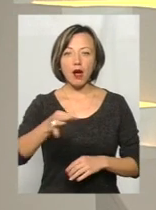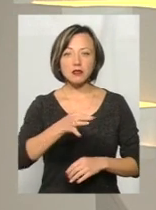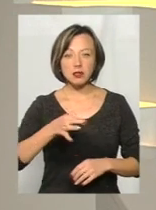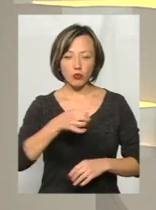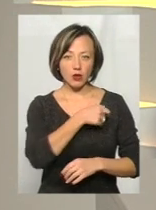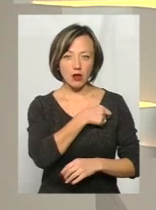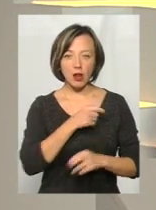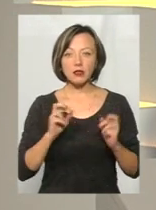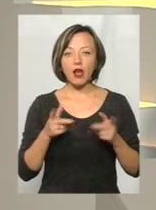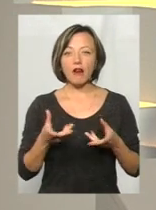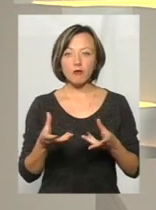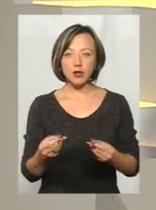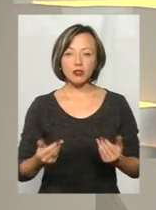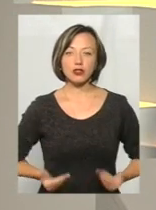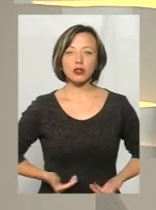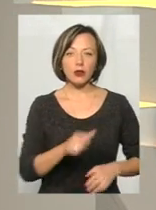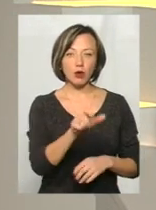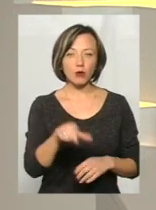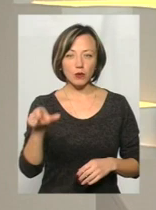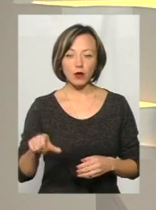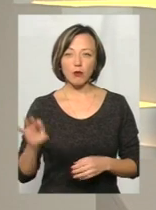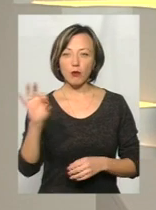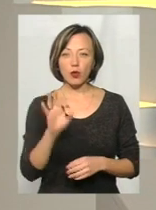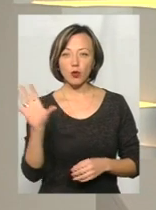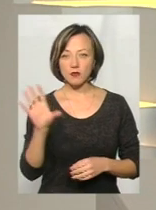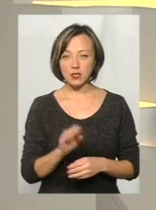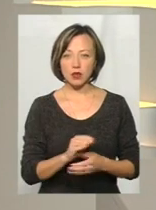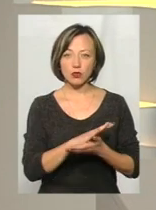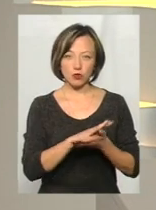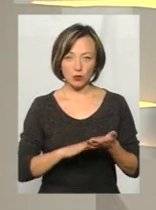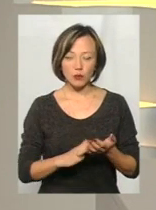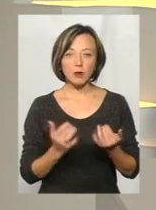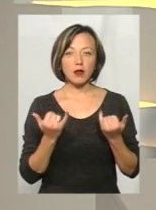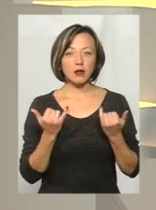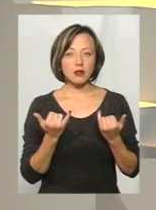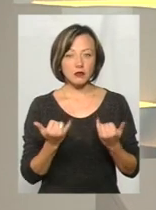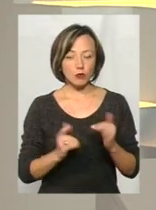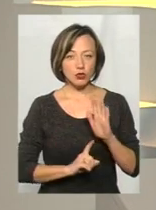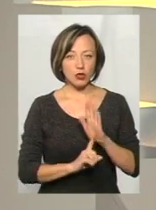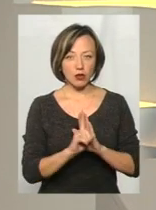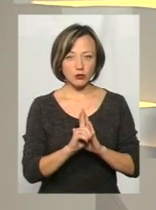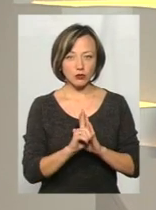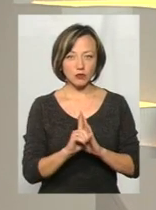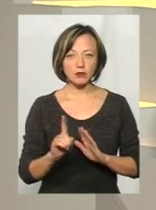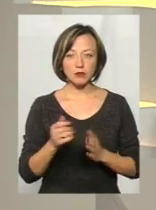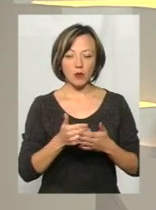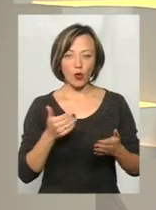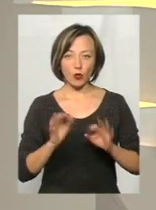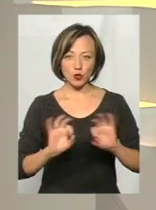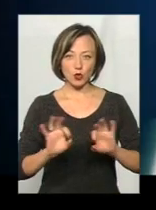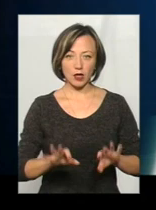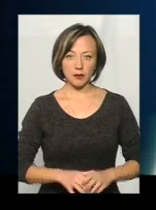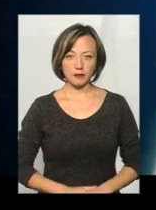яким чином вона вплине на життя краян. Про це все згодом у цій студії, спочатку прологом сюжет.